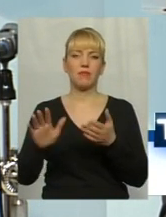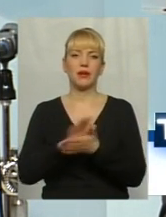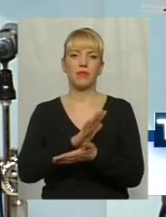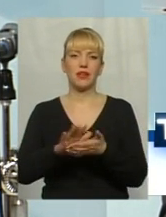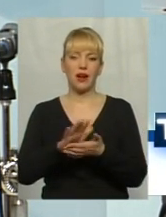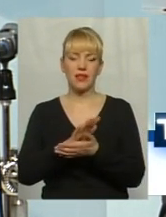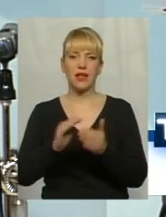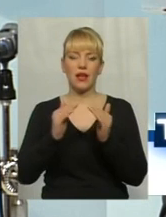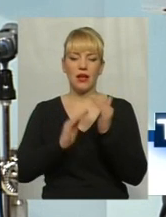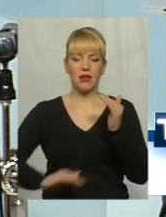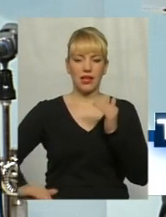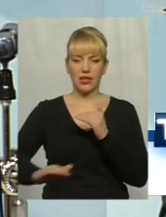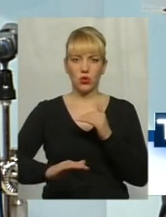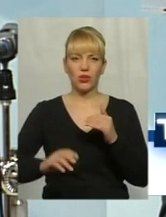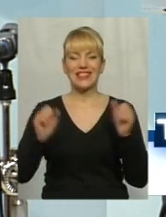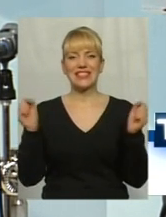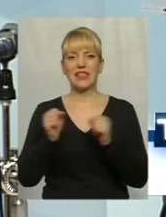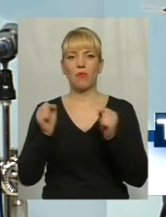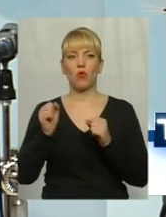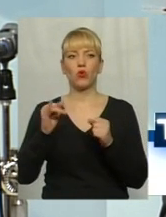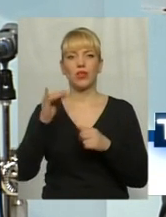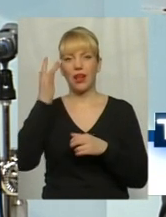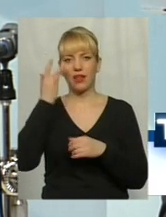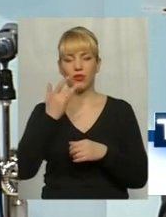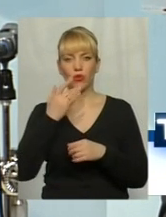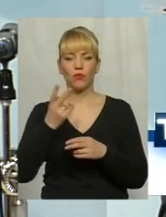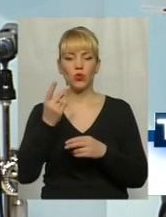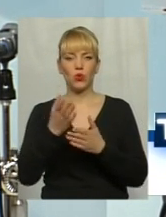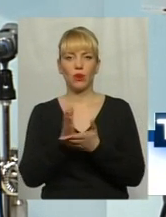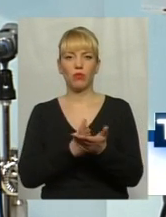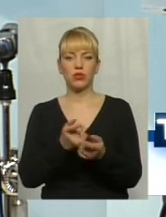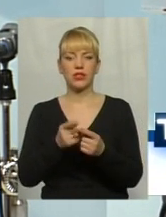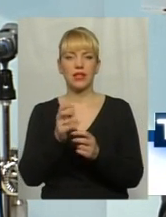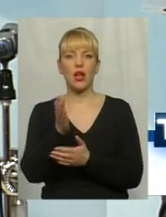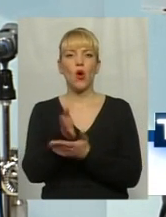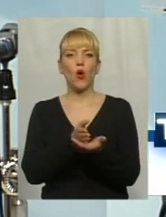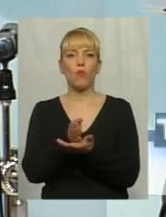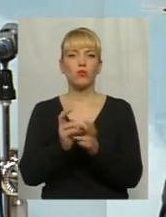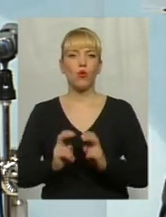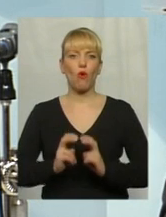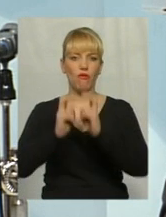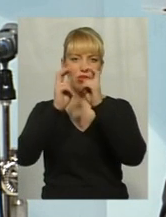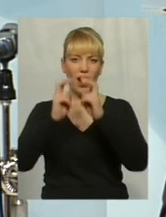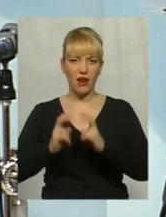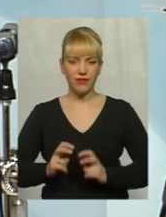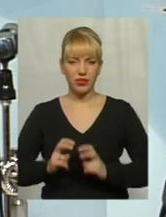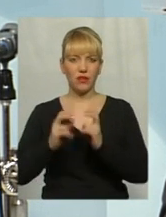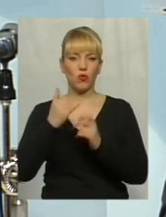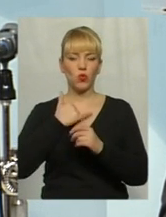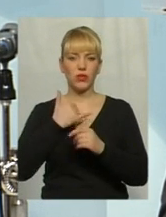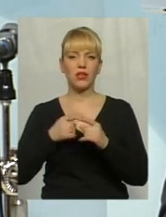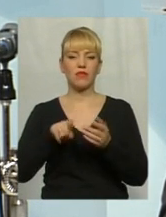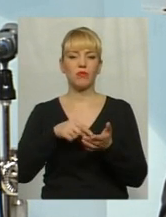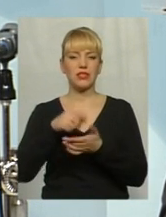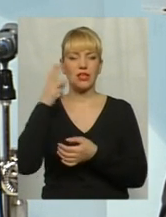Зимою і влітку. Друга послуга – обслуговування ліфтів. В нас, в місті Хмельницькому,